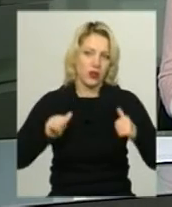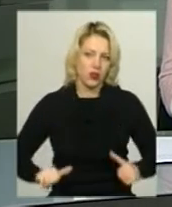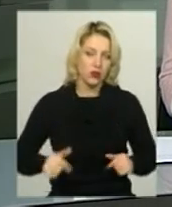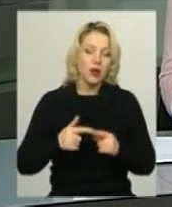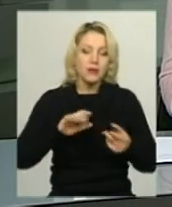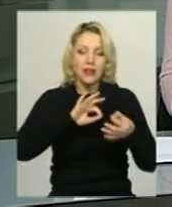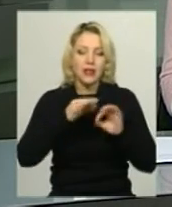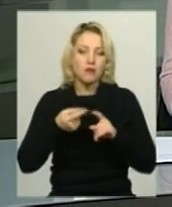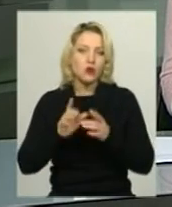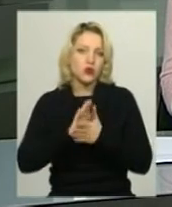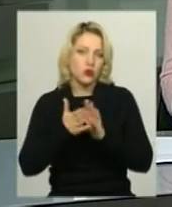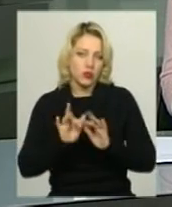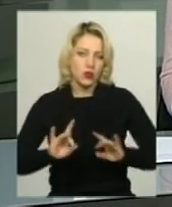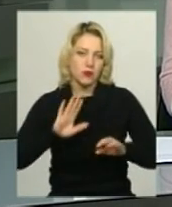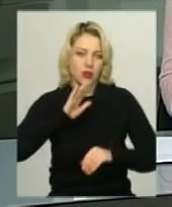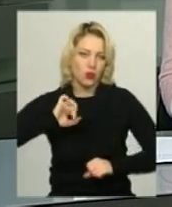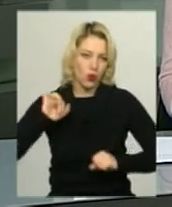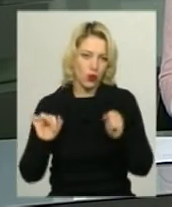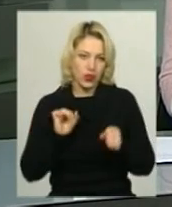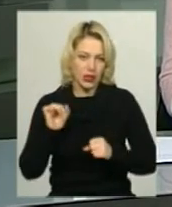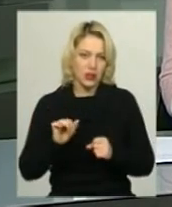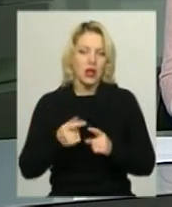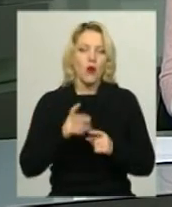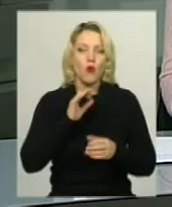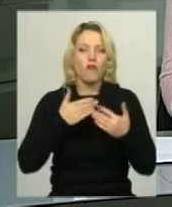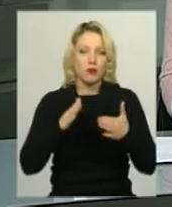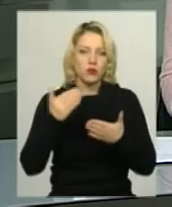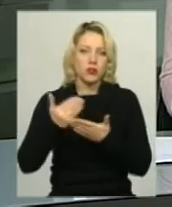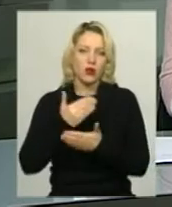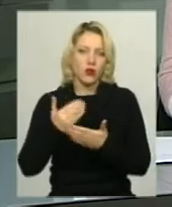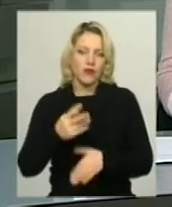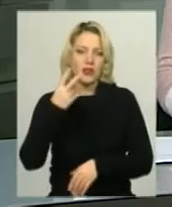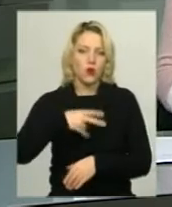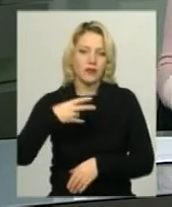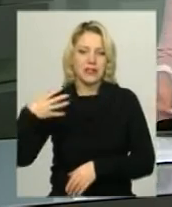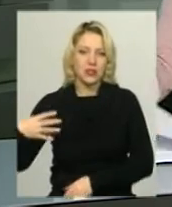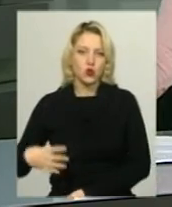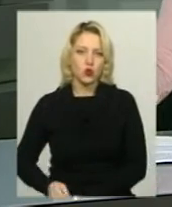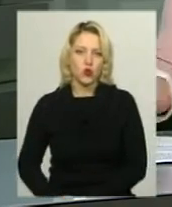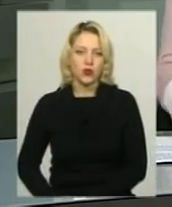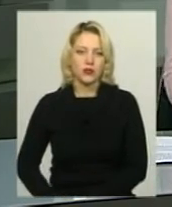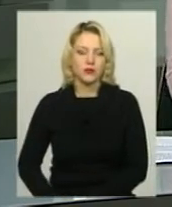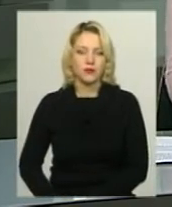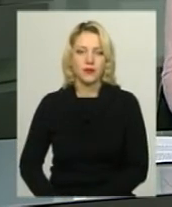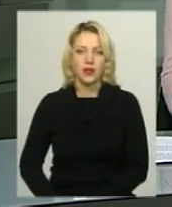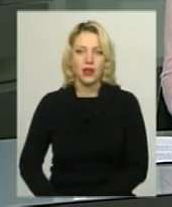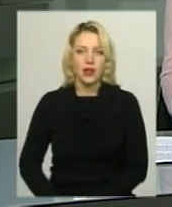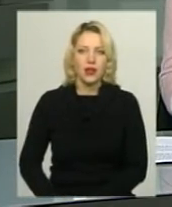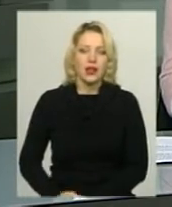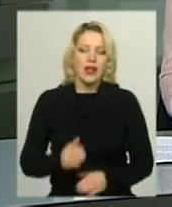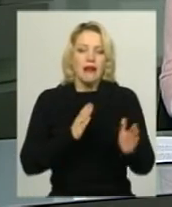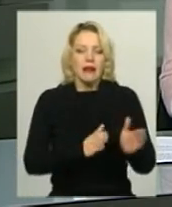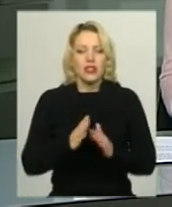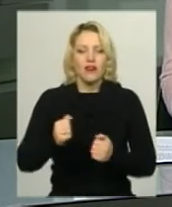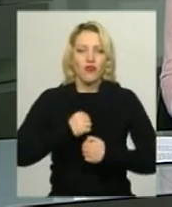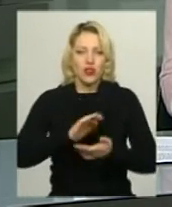Детальніше про ситуацію розповість моя колега Анастасія Олексюк у випуску новин о 20.40. Режим воєнного